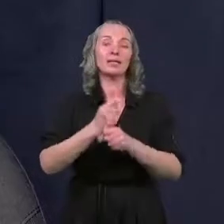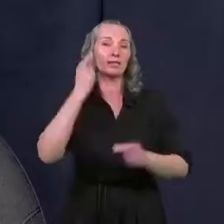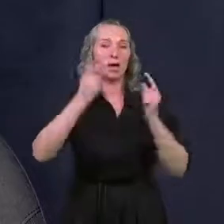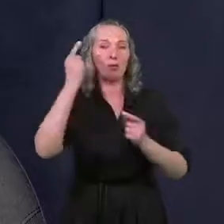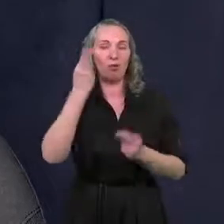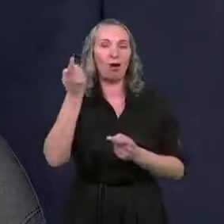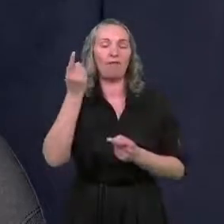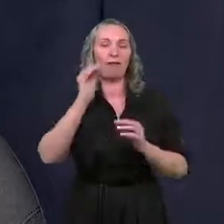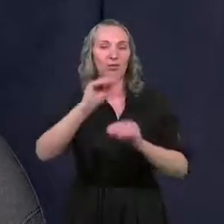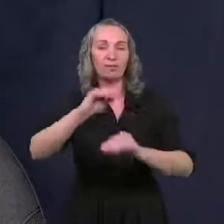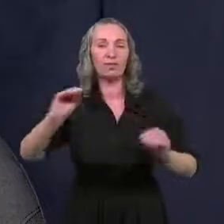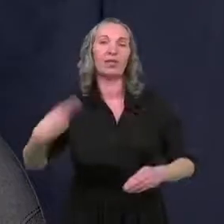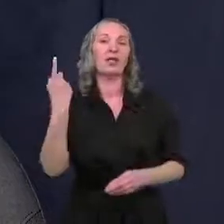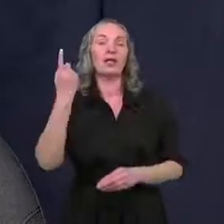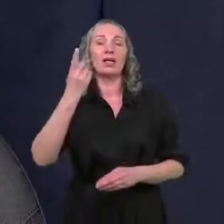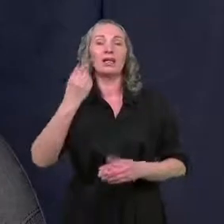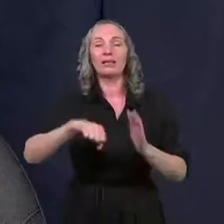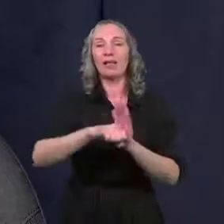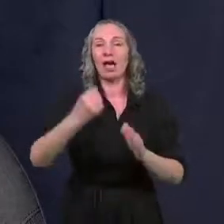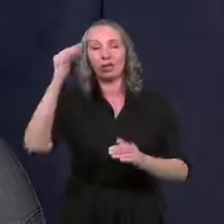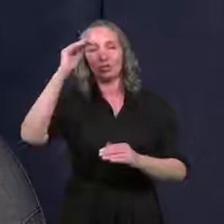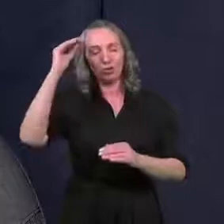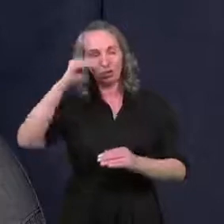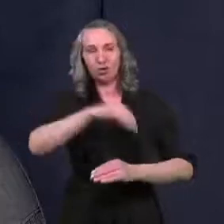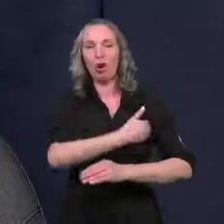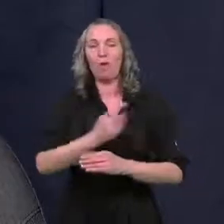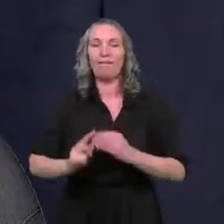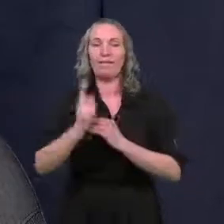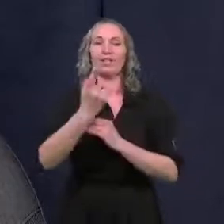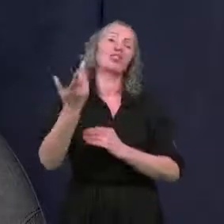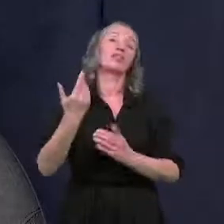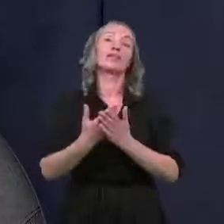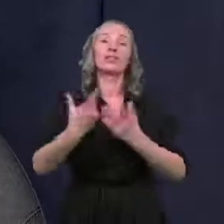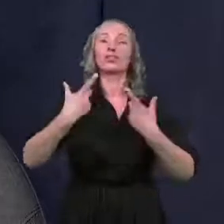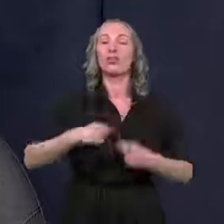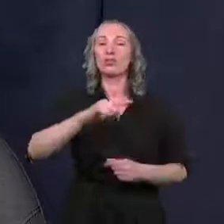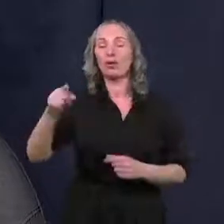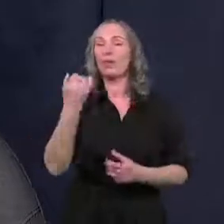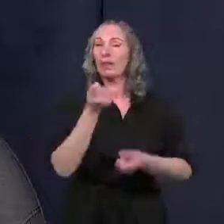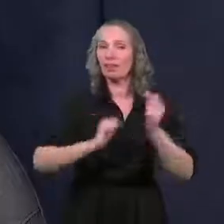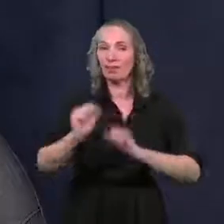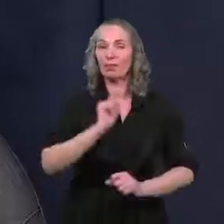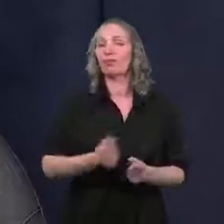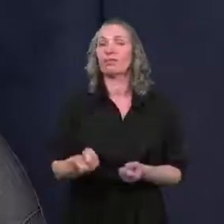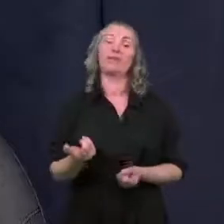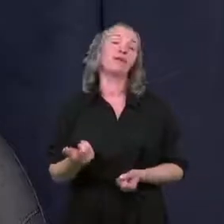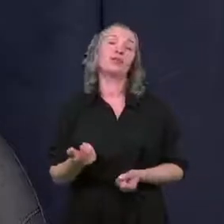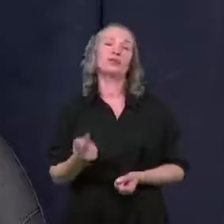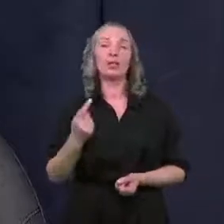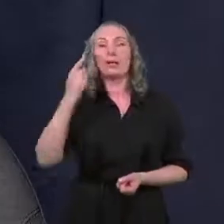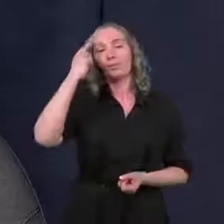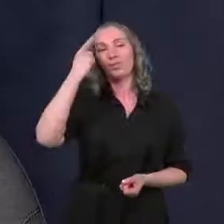-dydaktycznych dla naszych włocławskich uczelni. Ale myślimy także o osobach z niepełnosprawnościami, bo przecież